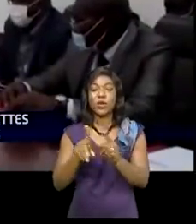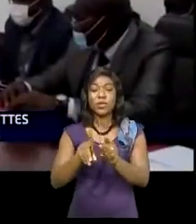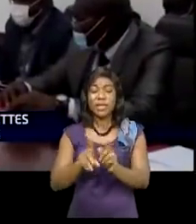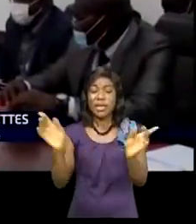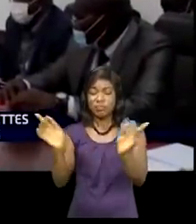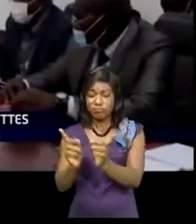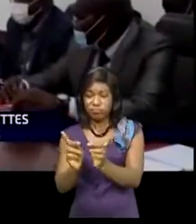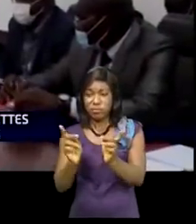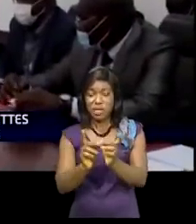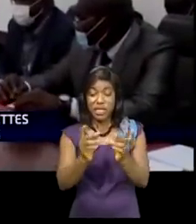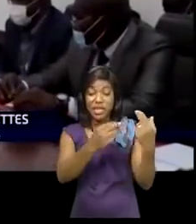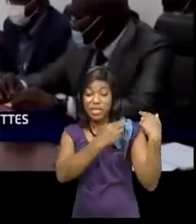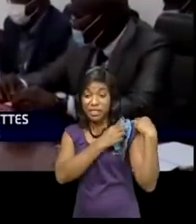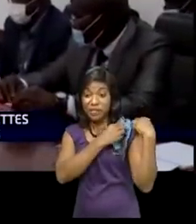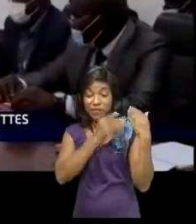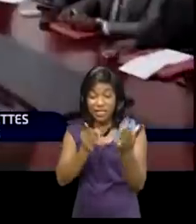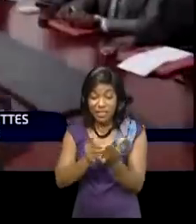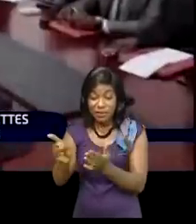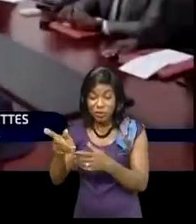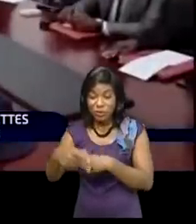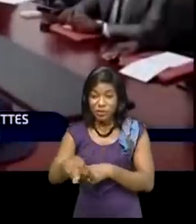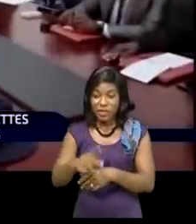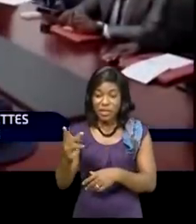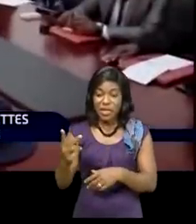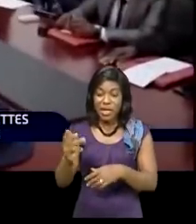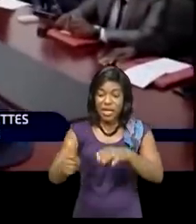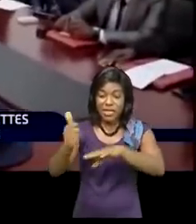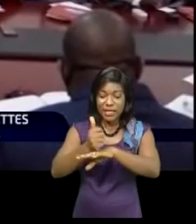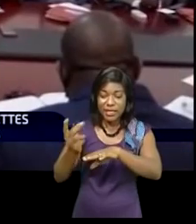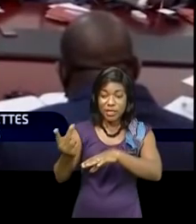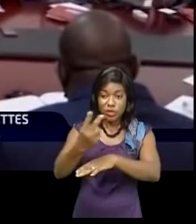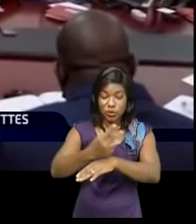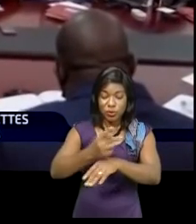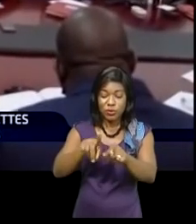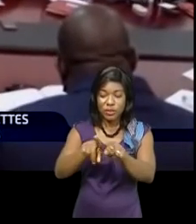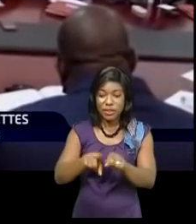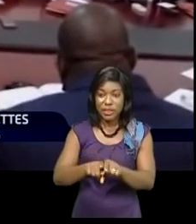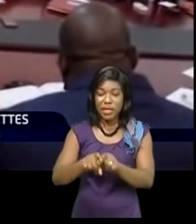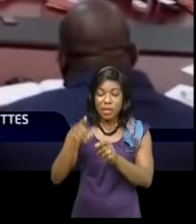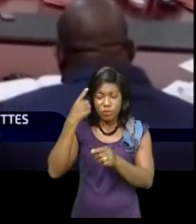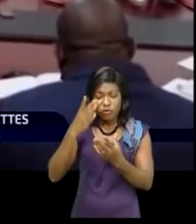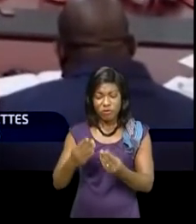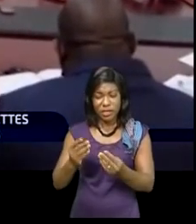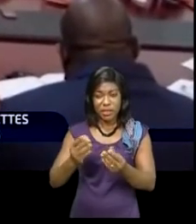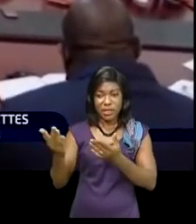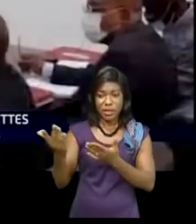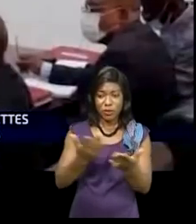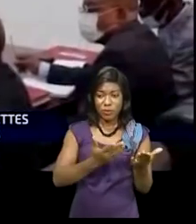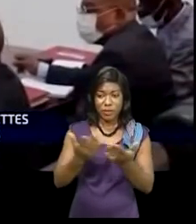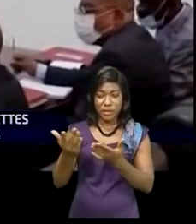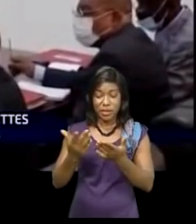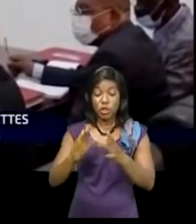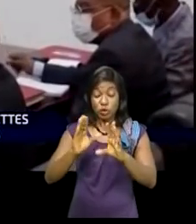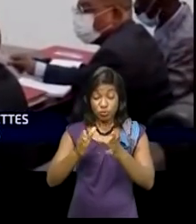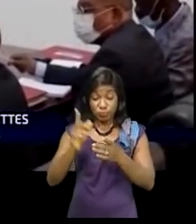provinciales après l'atelier de deux jours sur la mobilisation des recettes et la facilitation du commerce qui les a tous réunis à Kinshasa.